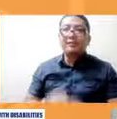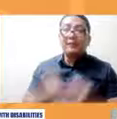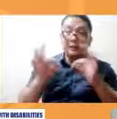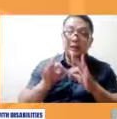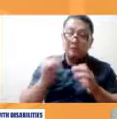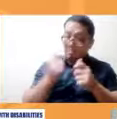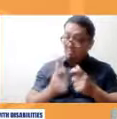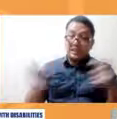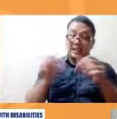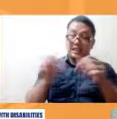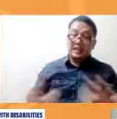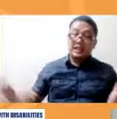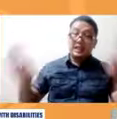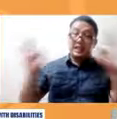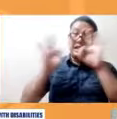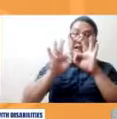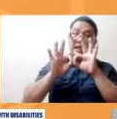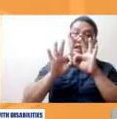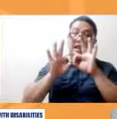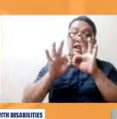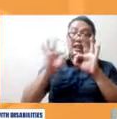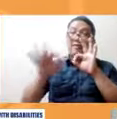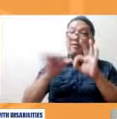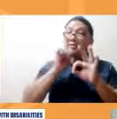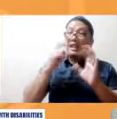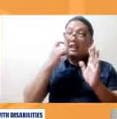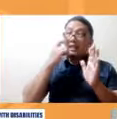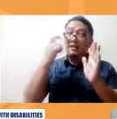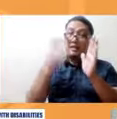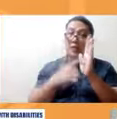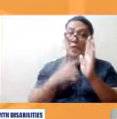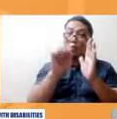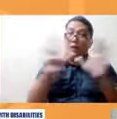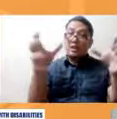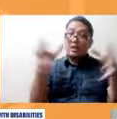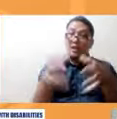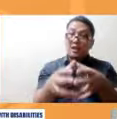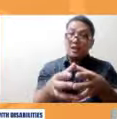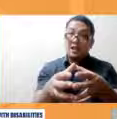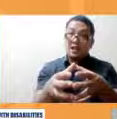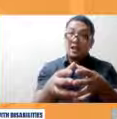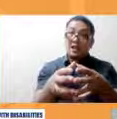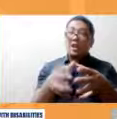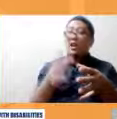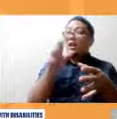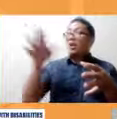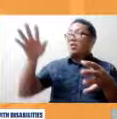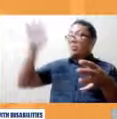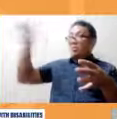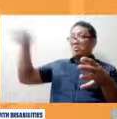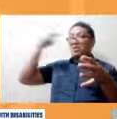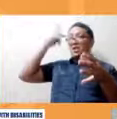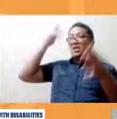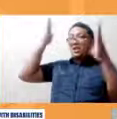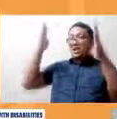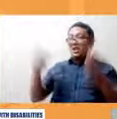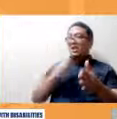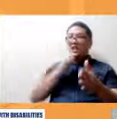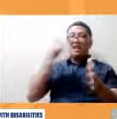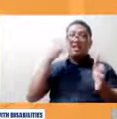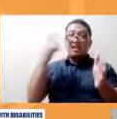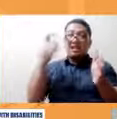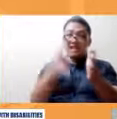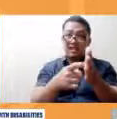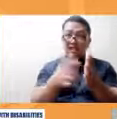hindi ninyo inansin ang isang sektor hindi naman yung apansinin ang ulit ito kasi ang